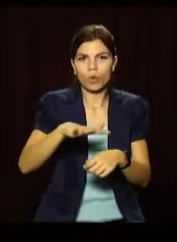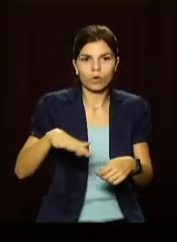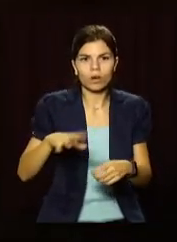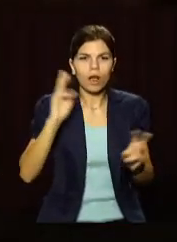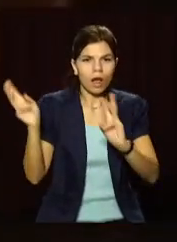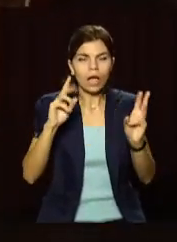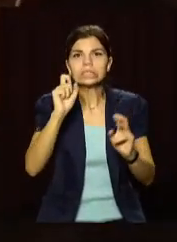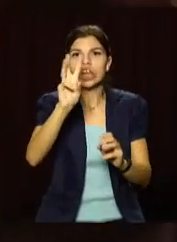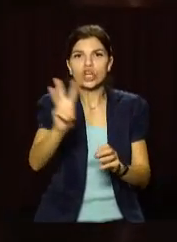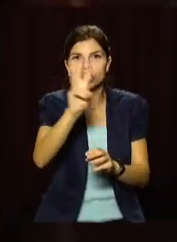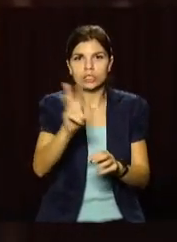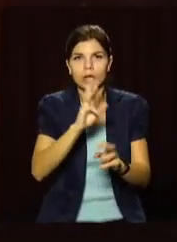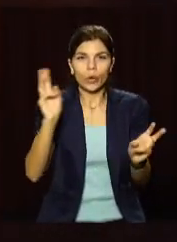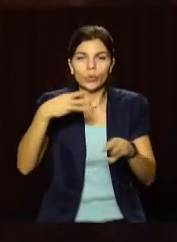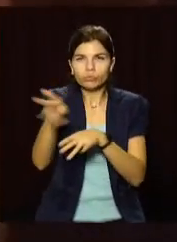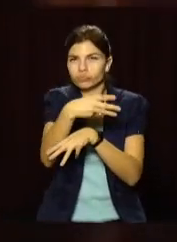приборкули за три години.